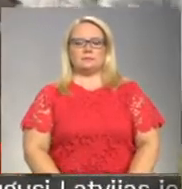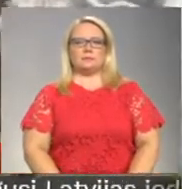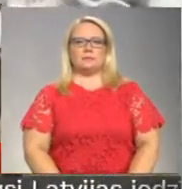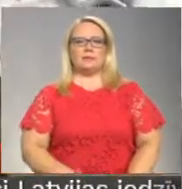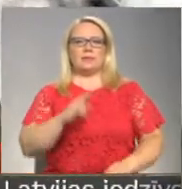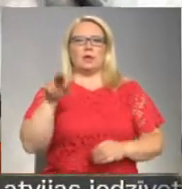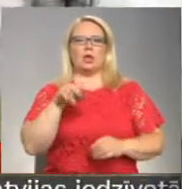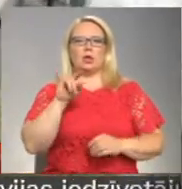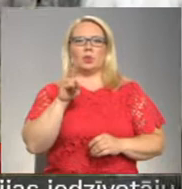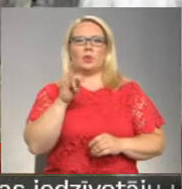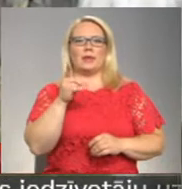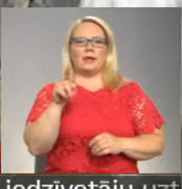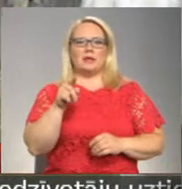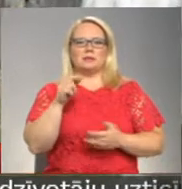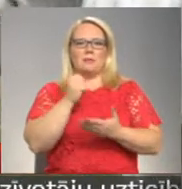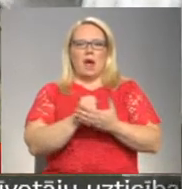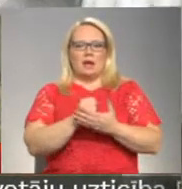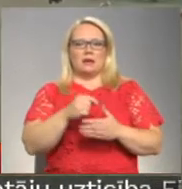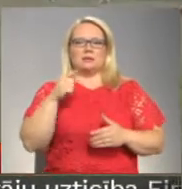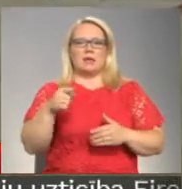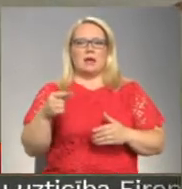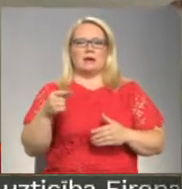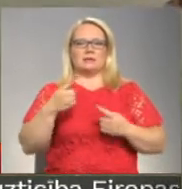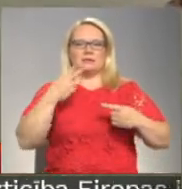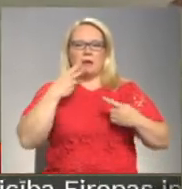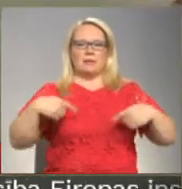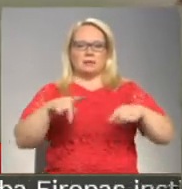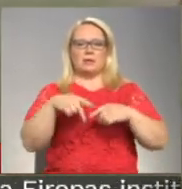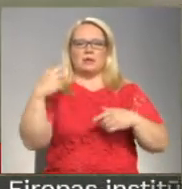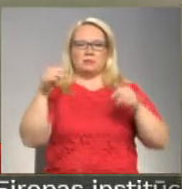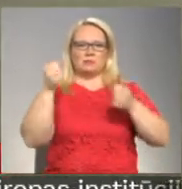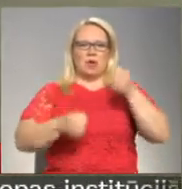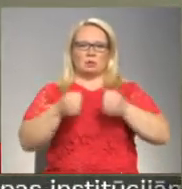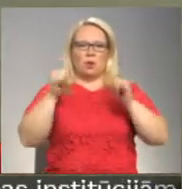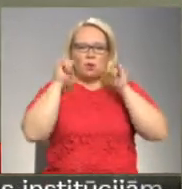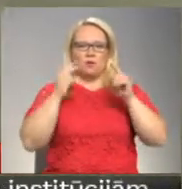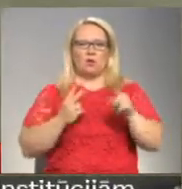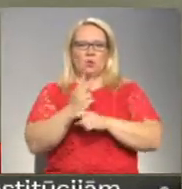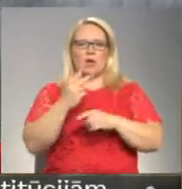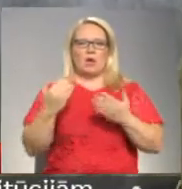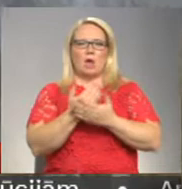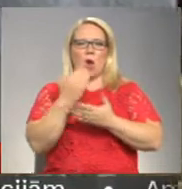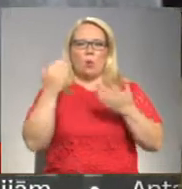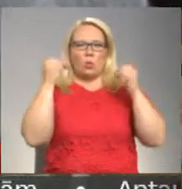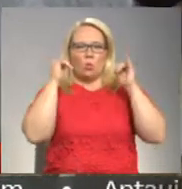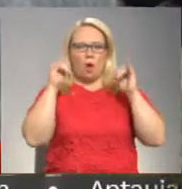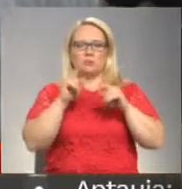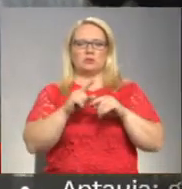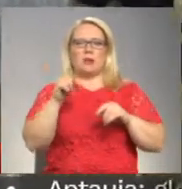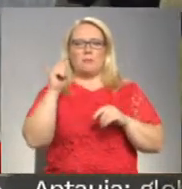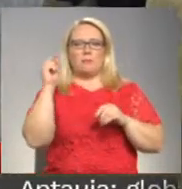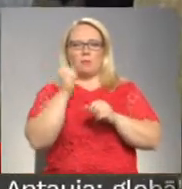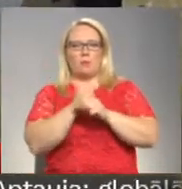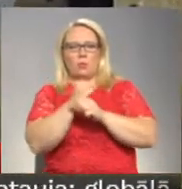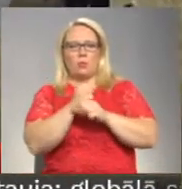Dunikas pagasta Timru saimniecības pļavās ganās 30 slaucamās govis un divtik vairāk jaunlopu. Sar brūno un melnraibo